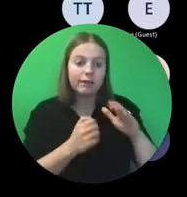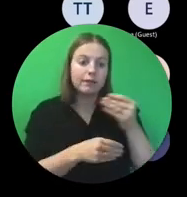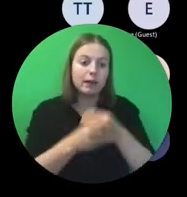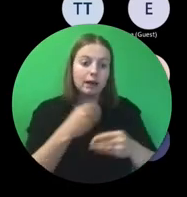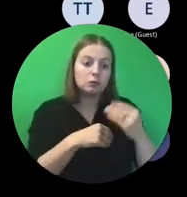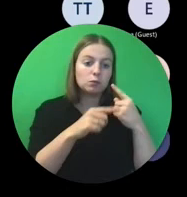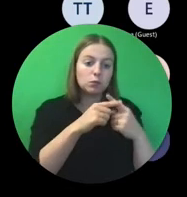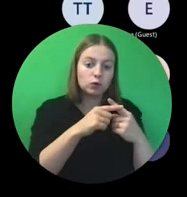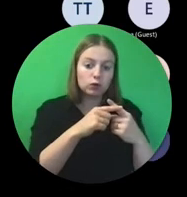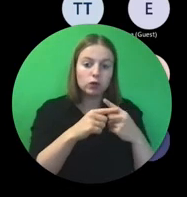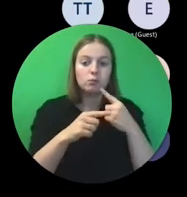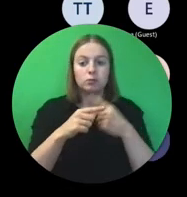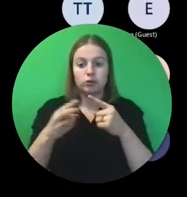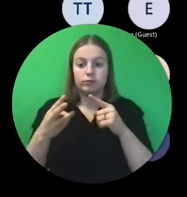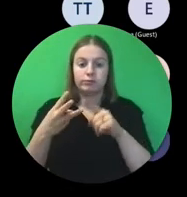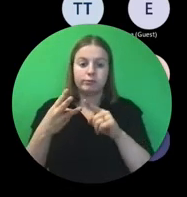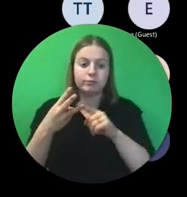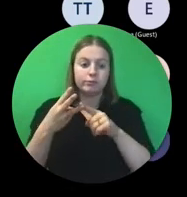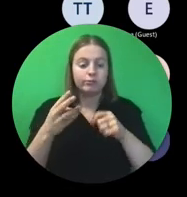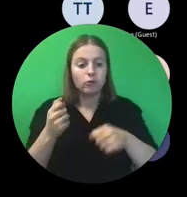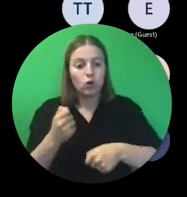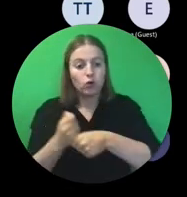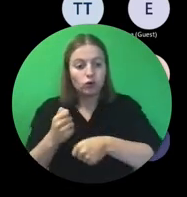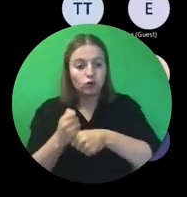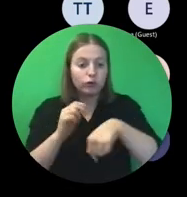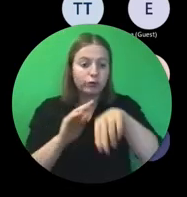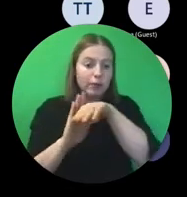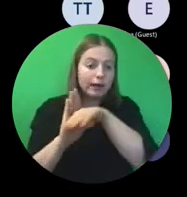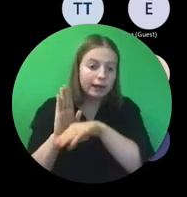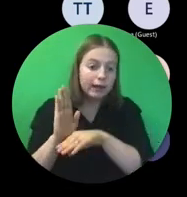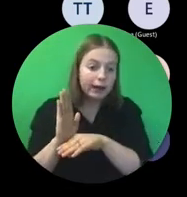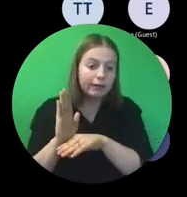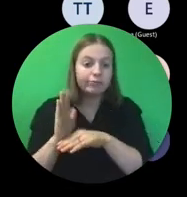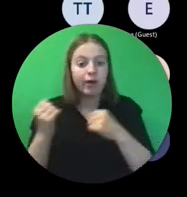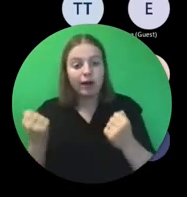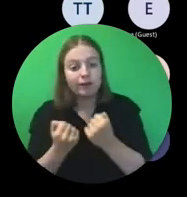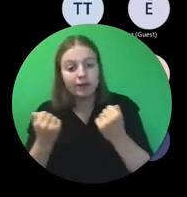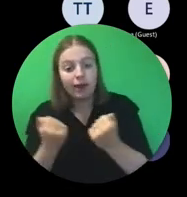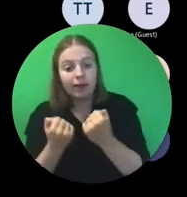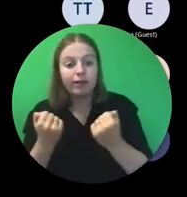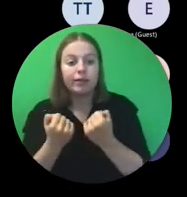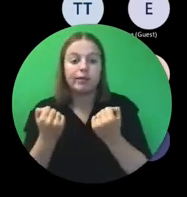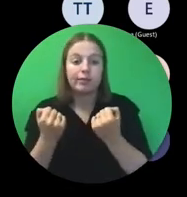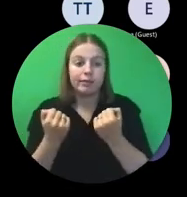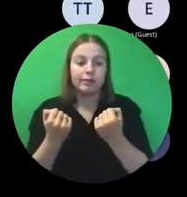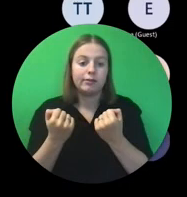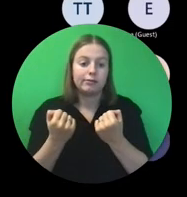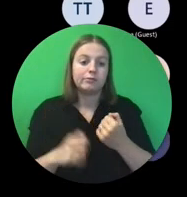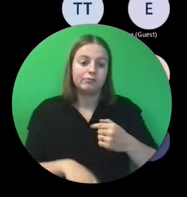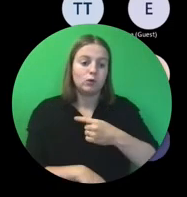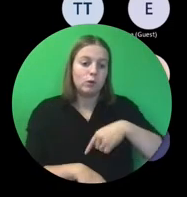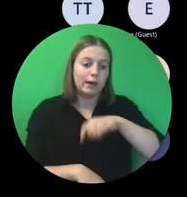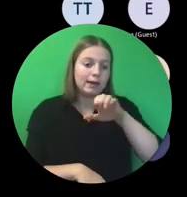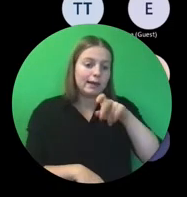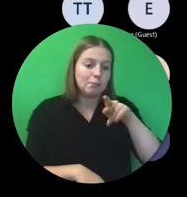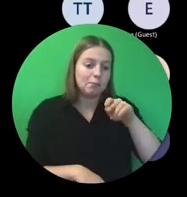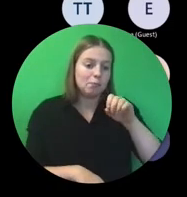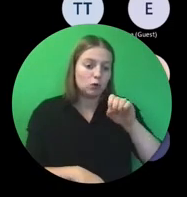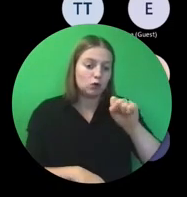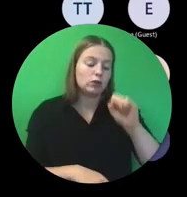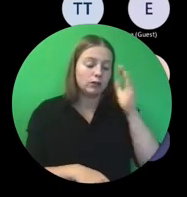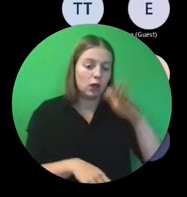en ook over enkele ondersteunende maatregelen of activiteiten die je van EPOS mag verwachten.